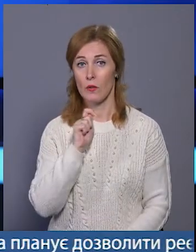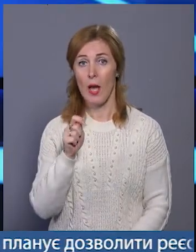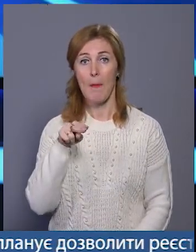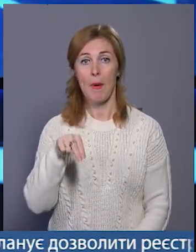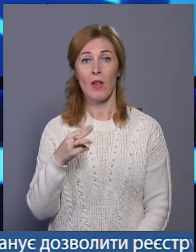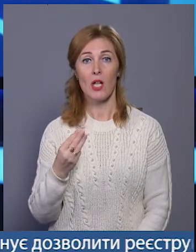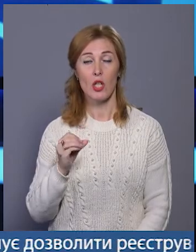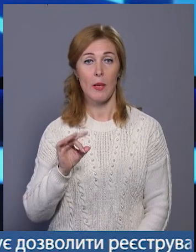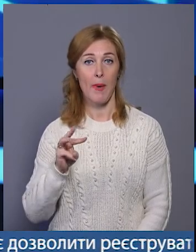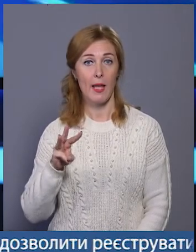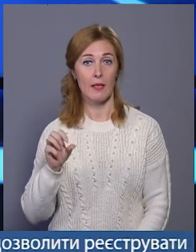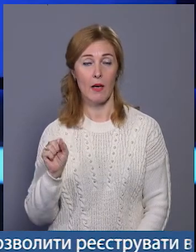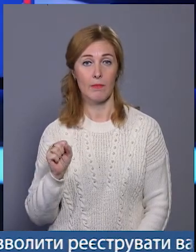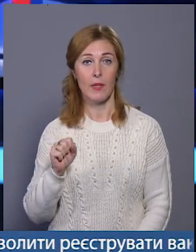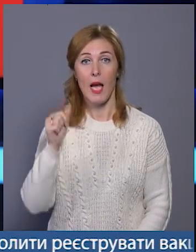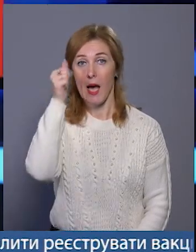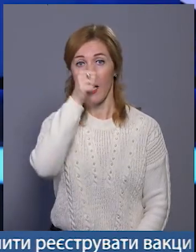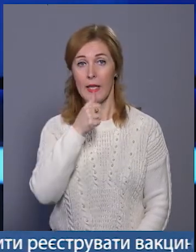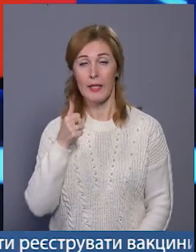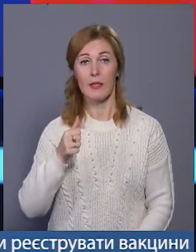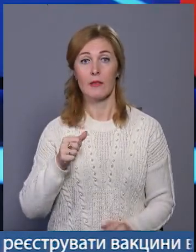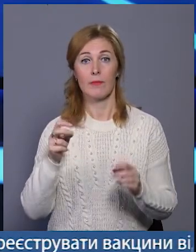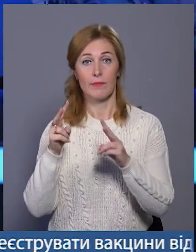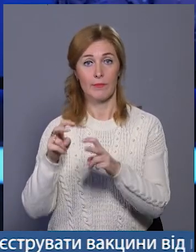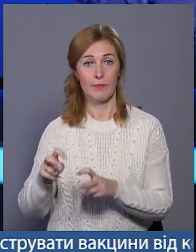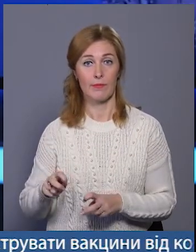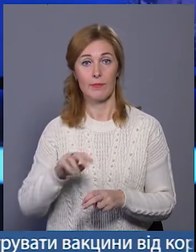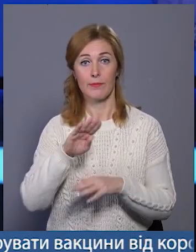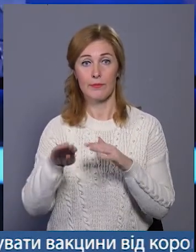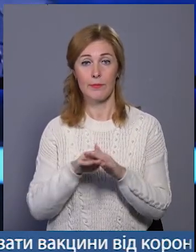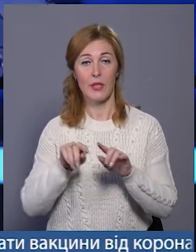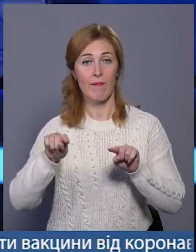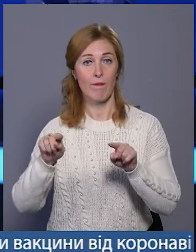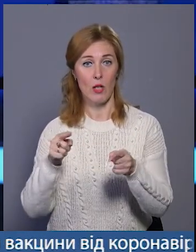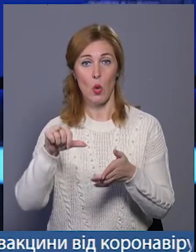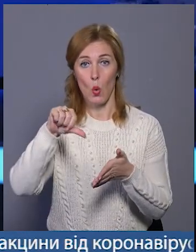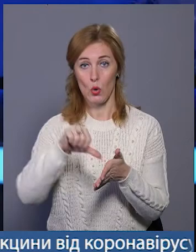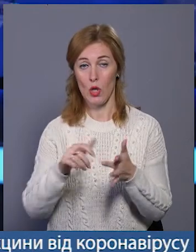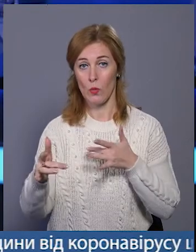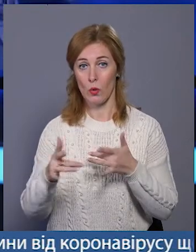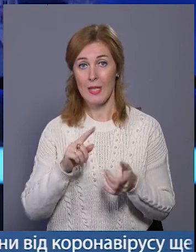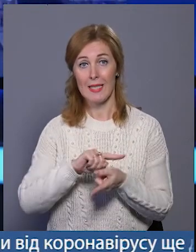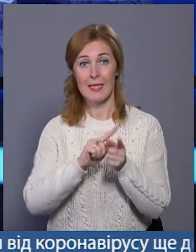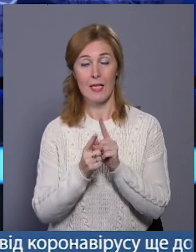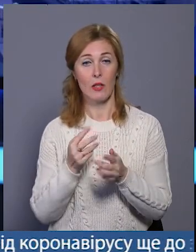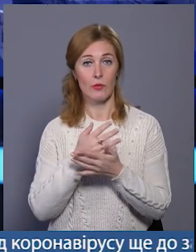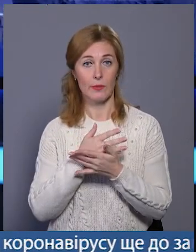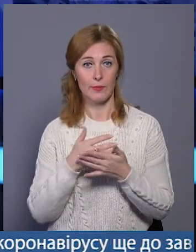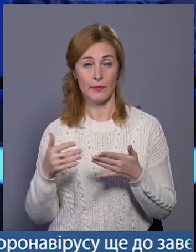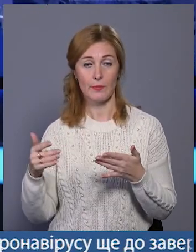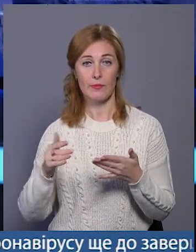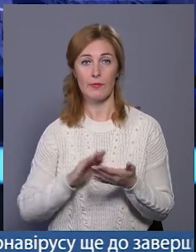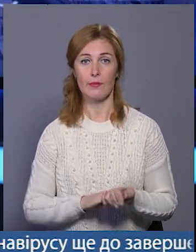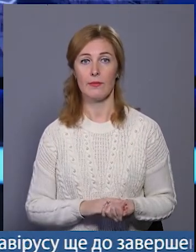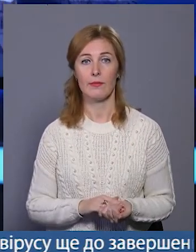Шеремета. Понад рік, відколи триває слідство, Андрій перебуває під вартою. Учасниками концерту стануть Сергій Присяжний, Андрій